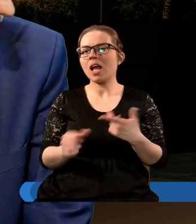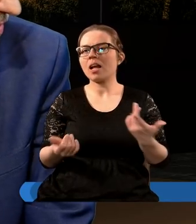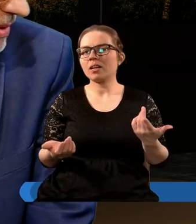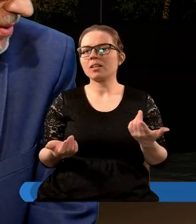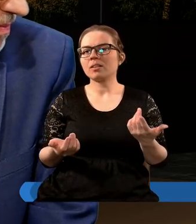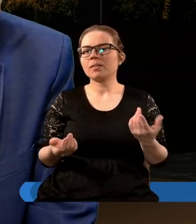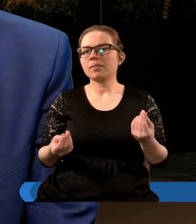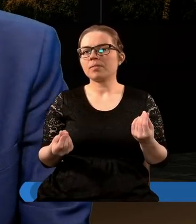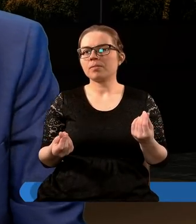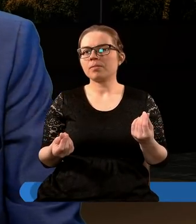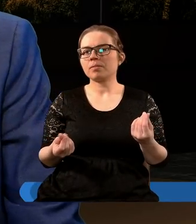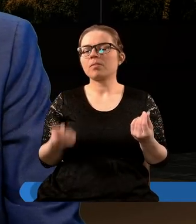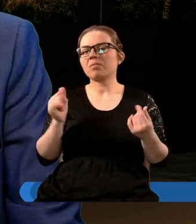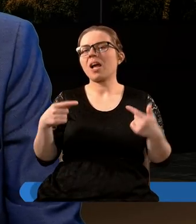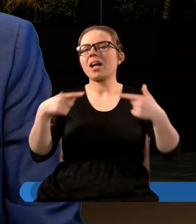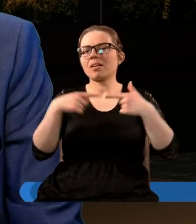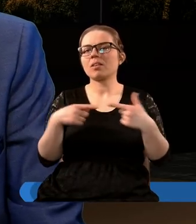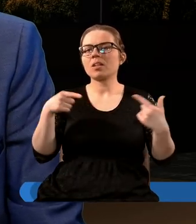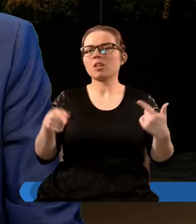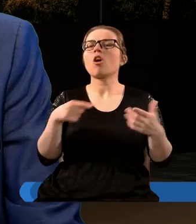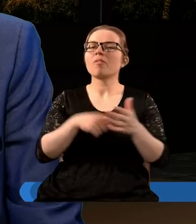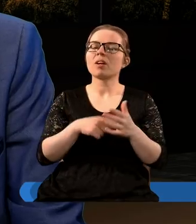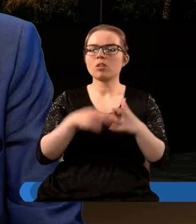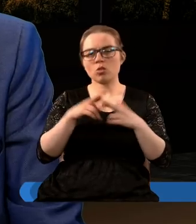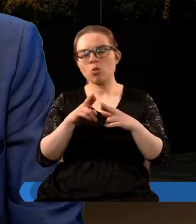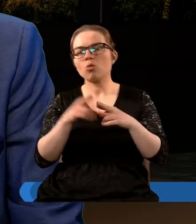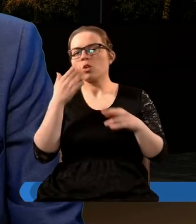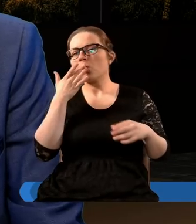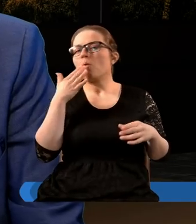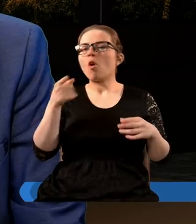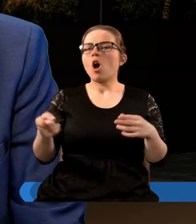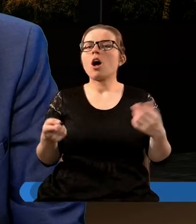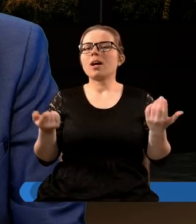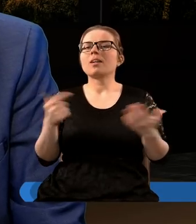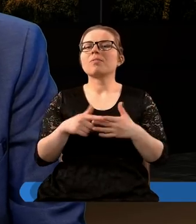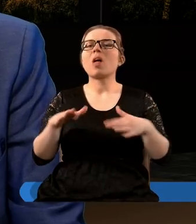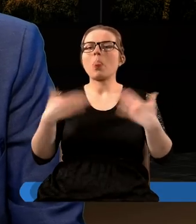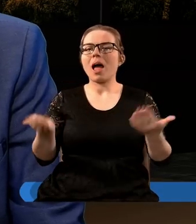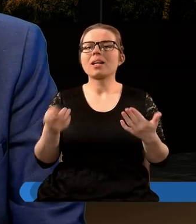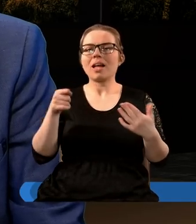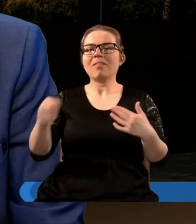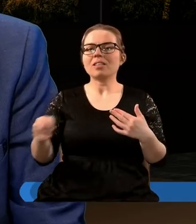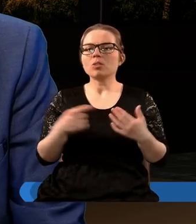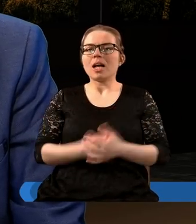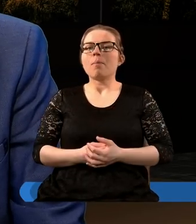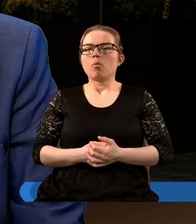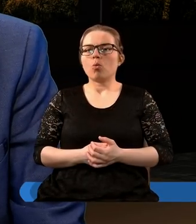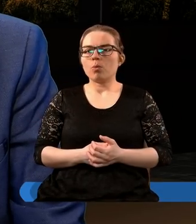w jakimś sensie to również coś mówi o nadawaniu temu